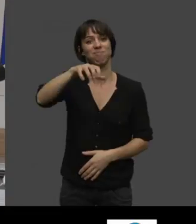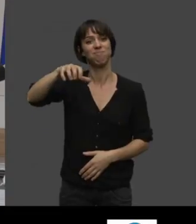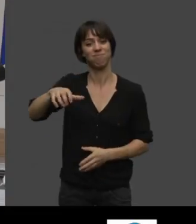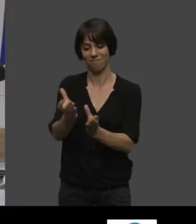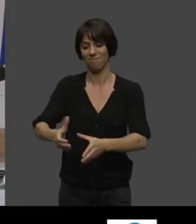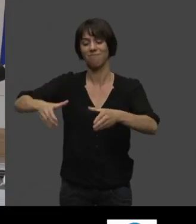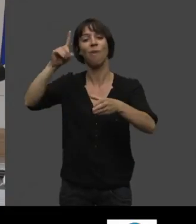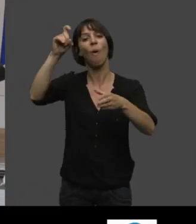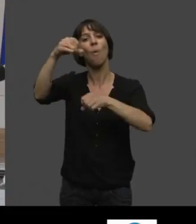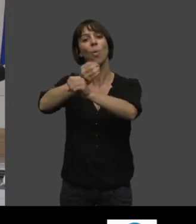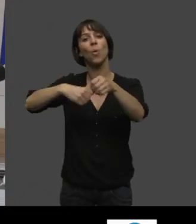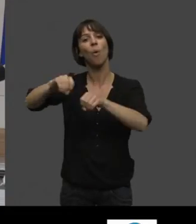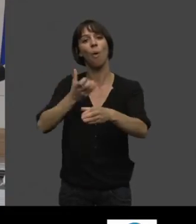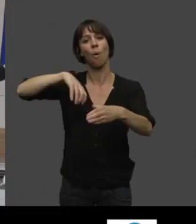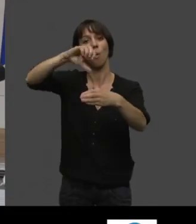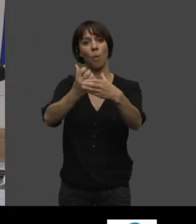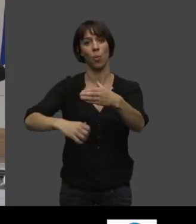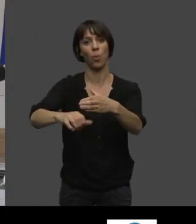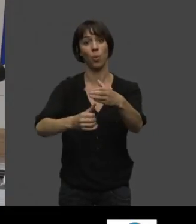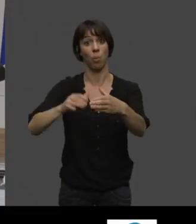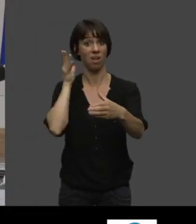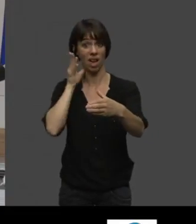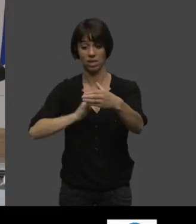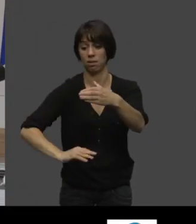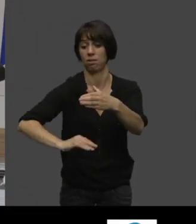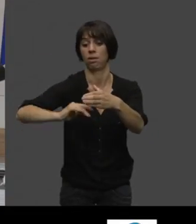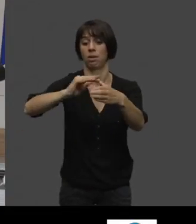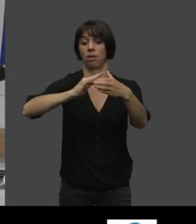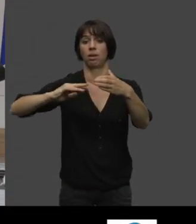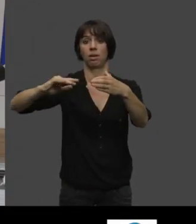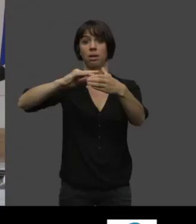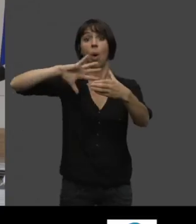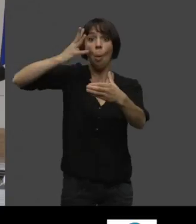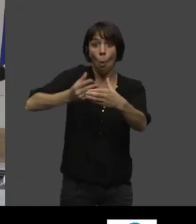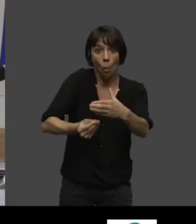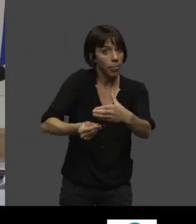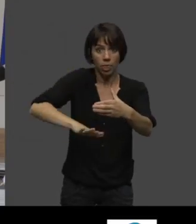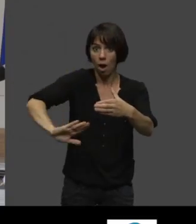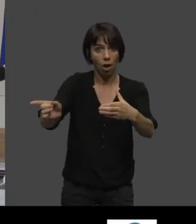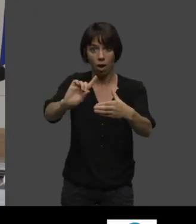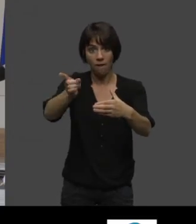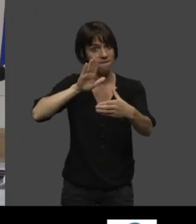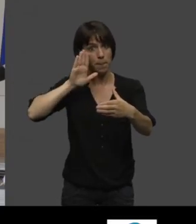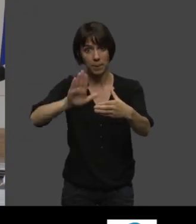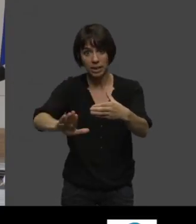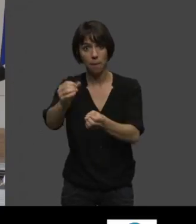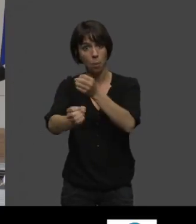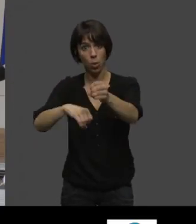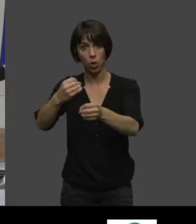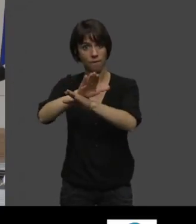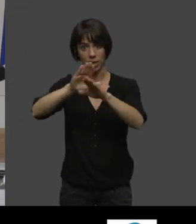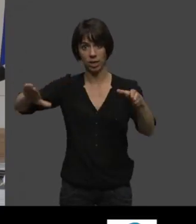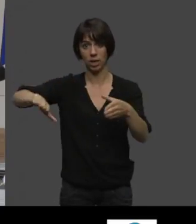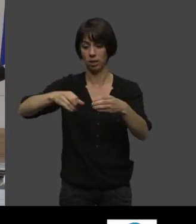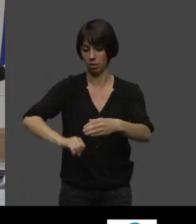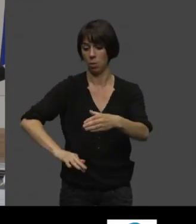exude ses graisses et ses graisses, elles disparaissent. Elles ne rentrent plus, elles ne sont plus réintégrées au lobe de foie gras. Donc on